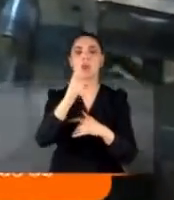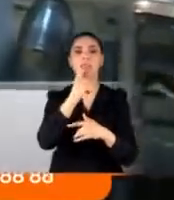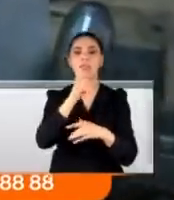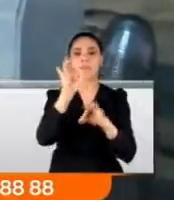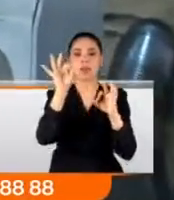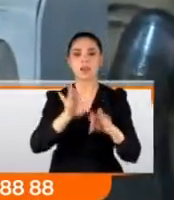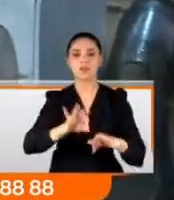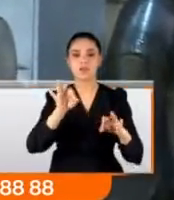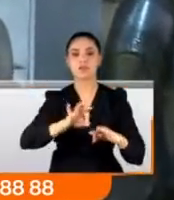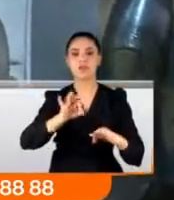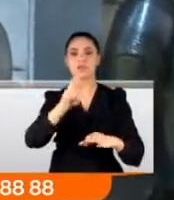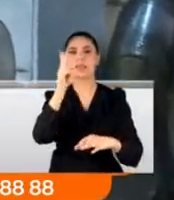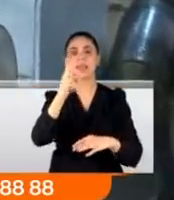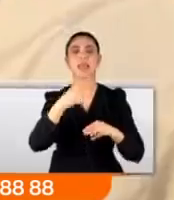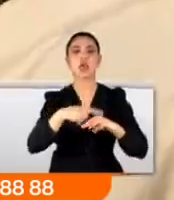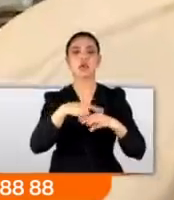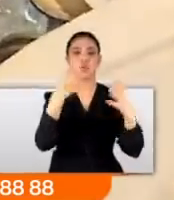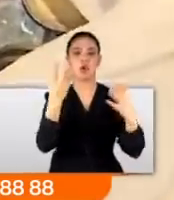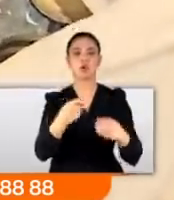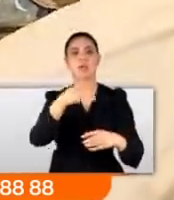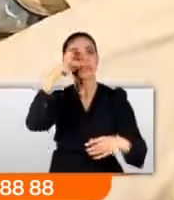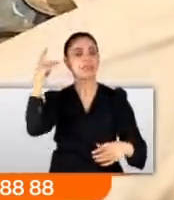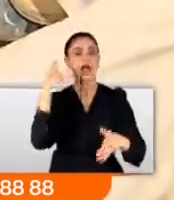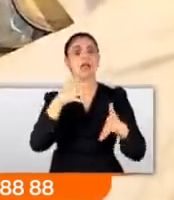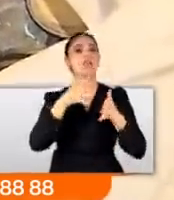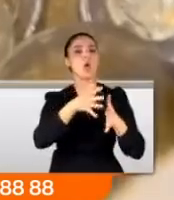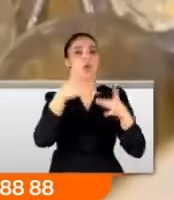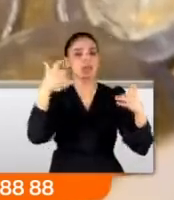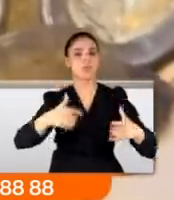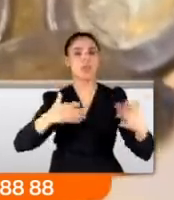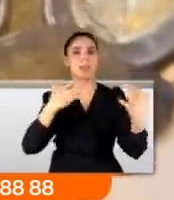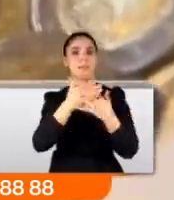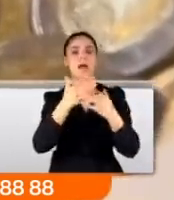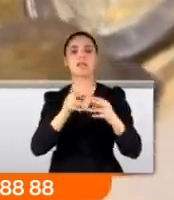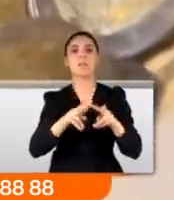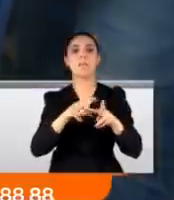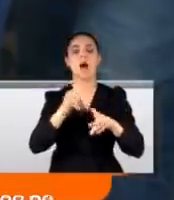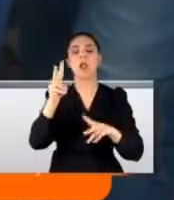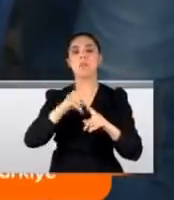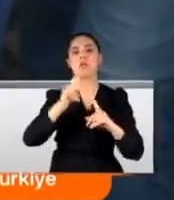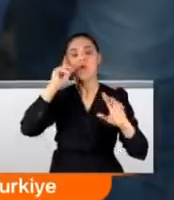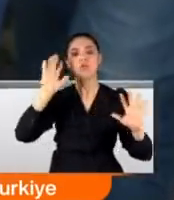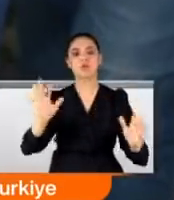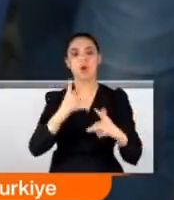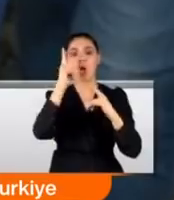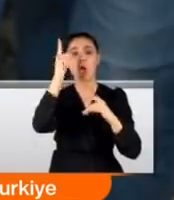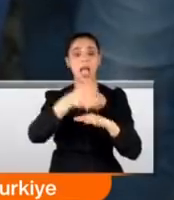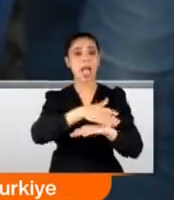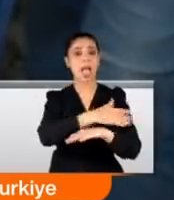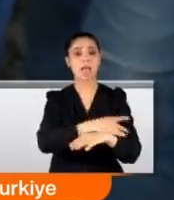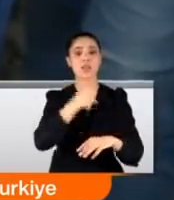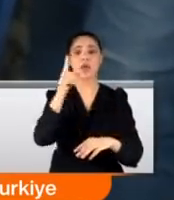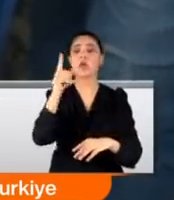işte böyle iki euro oluyor. Sahte darphaneye baskın yapan mali polis bile şaşkın. En son sahte madeni euro